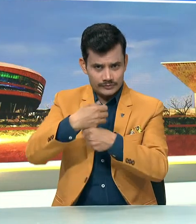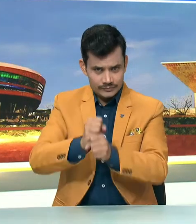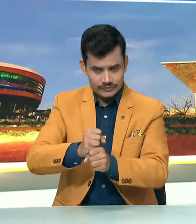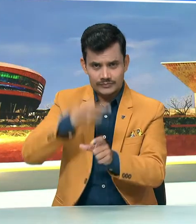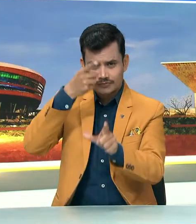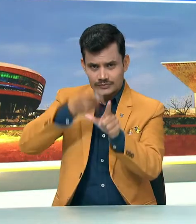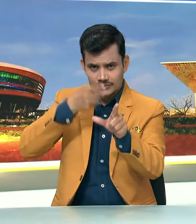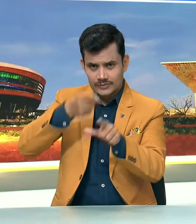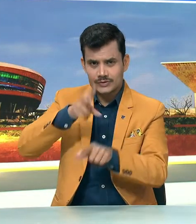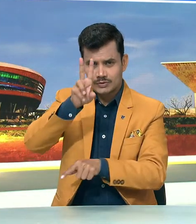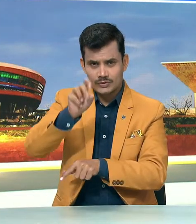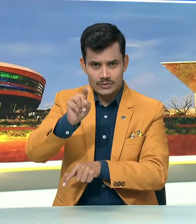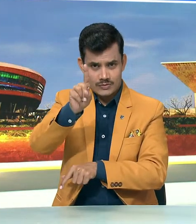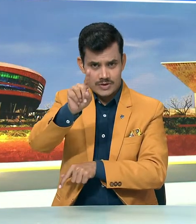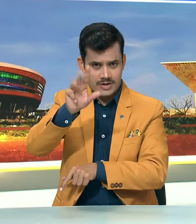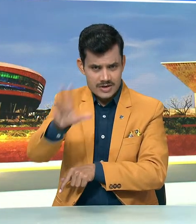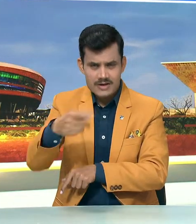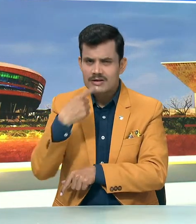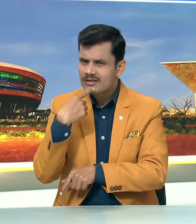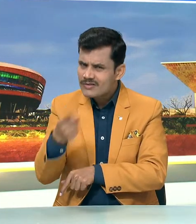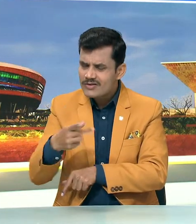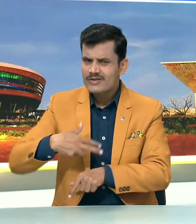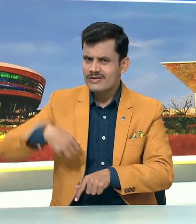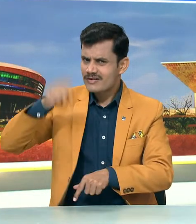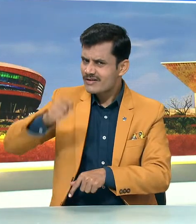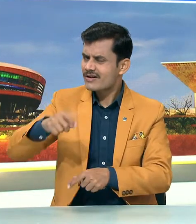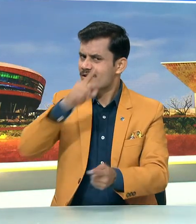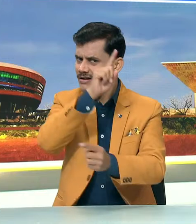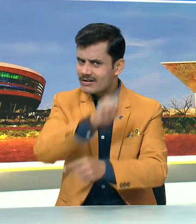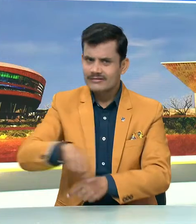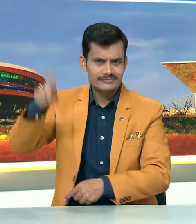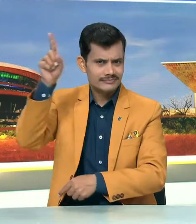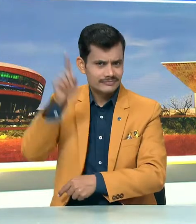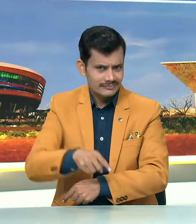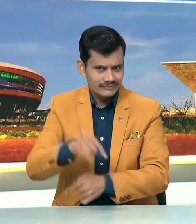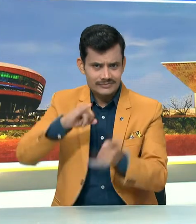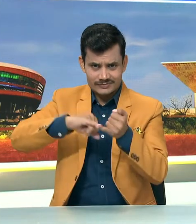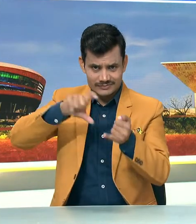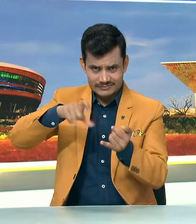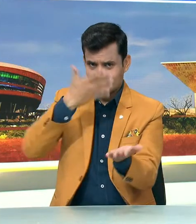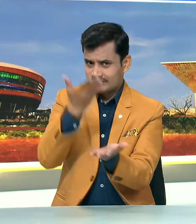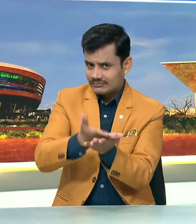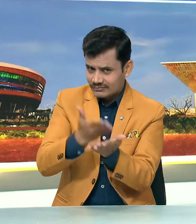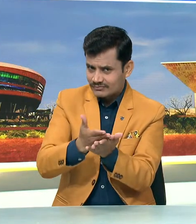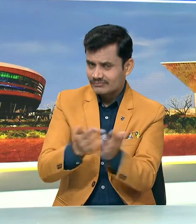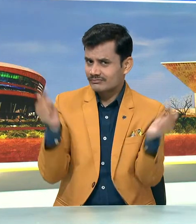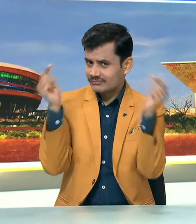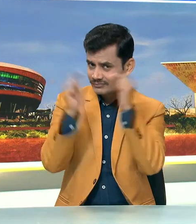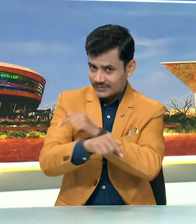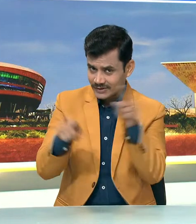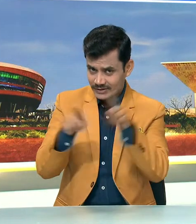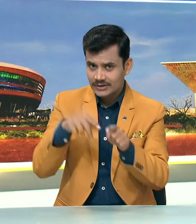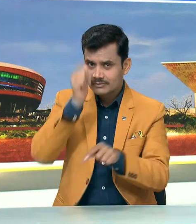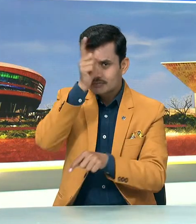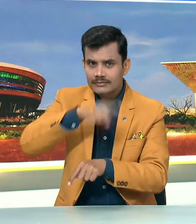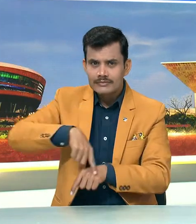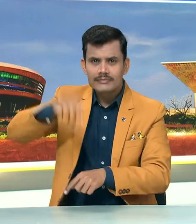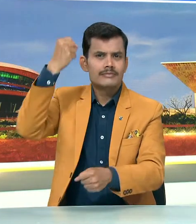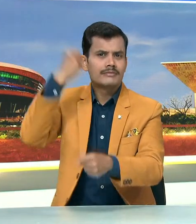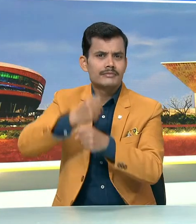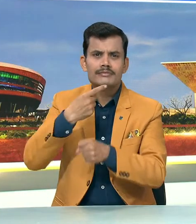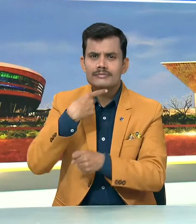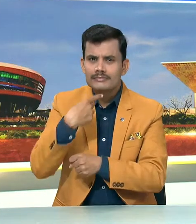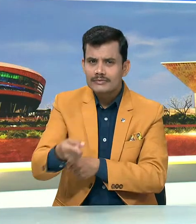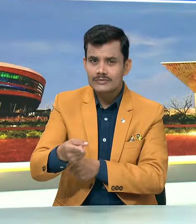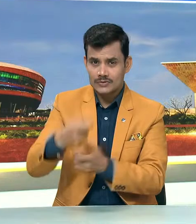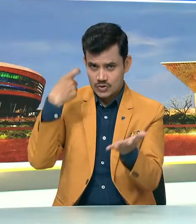उननिस को गैर समविधानिक बताते हुए सुप्रीम कोर्ट में याजिकाएं दायर की थी। वहीं केंद्र का कहना था कि अनुचेत 370